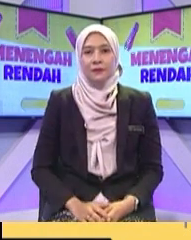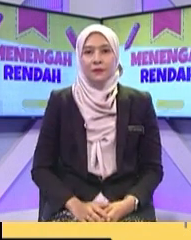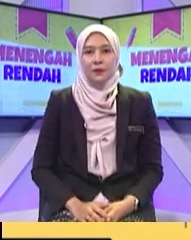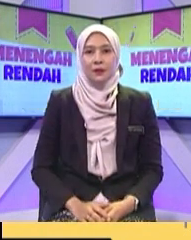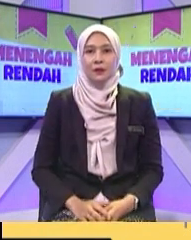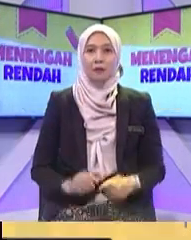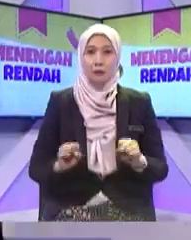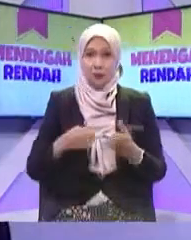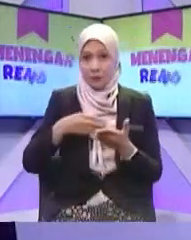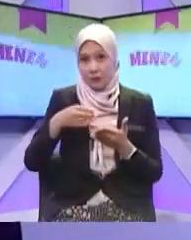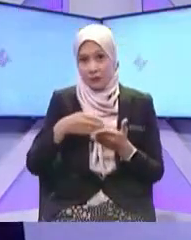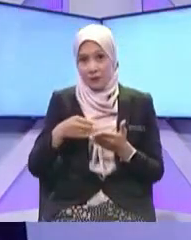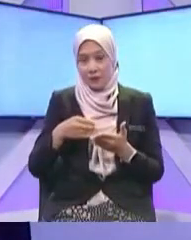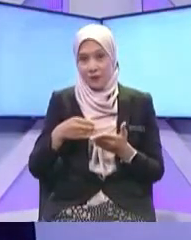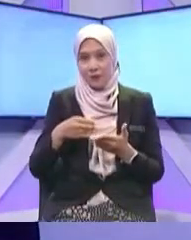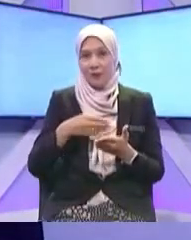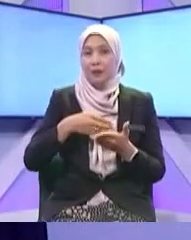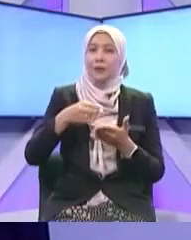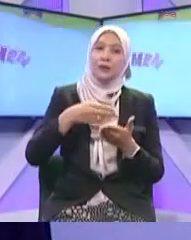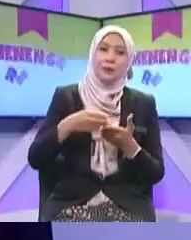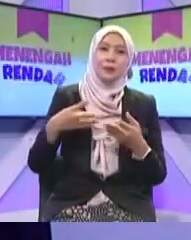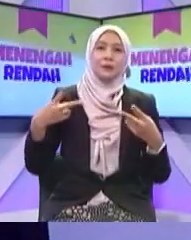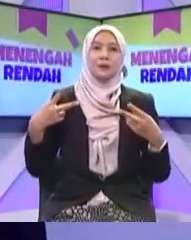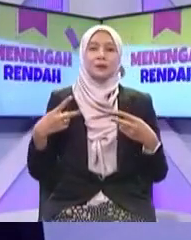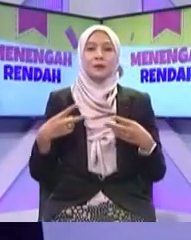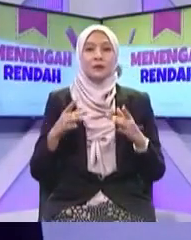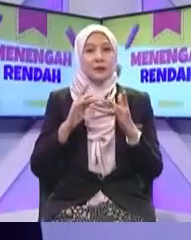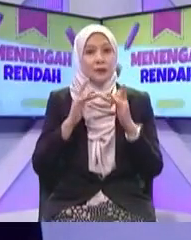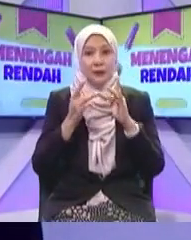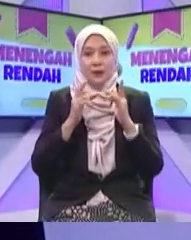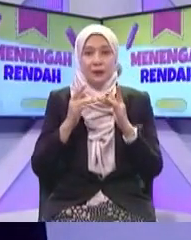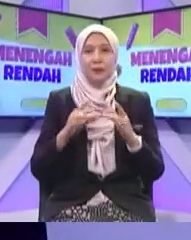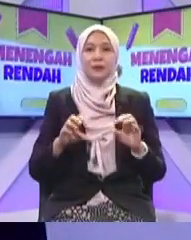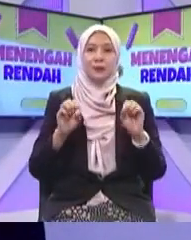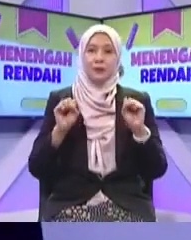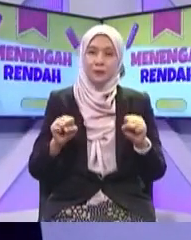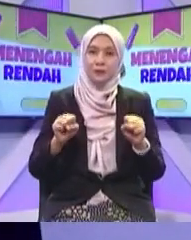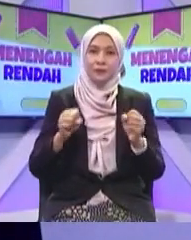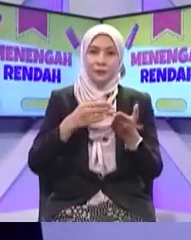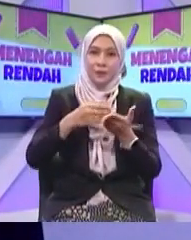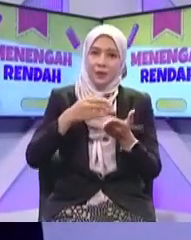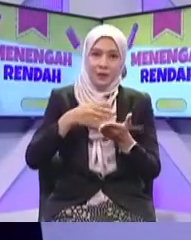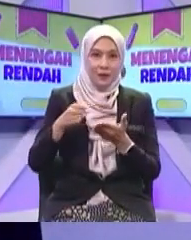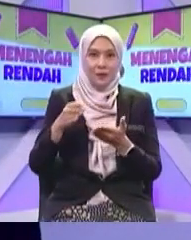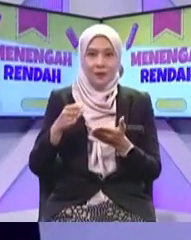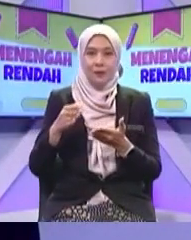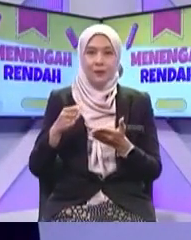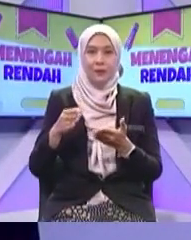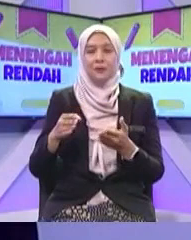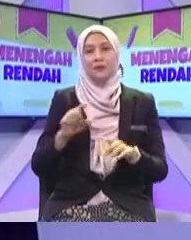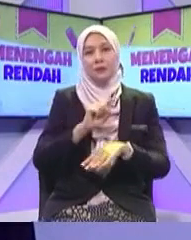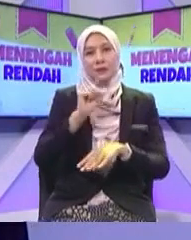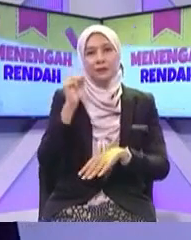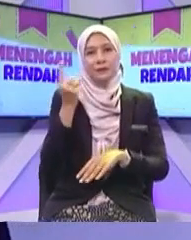Dalam talian sekarang Betul Okey Kita nak berbelanja Di kedai Ataupun Di mana-mana Kita boleh menggunakan Kat sahaja